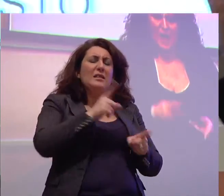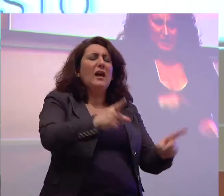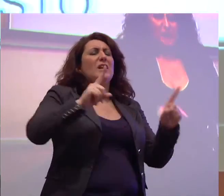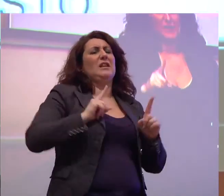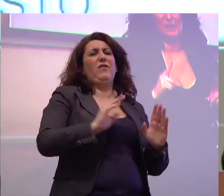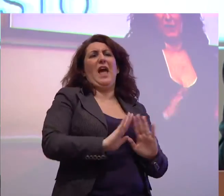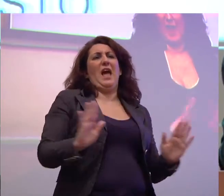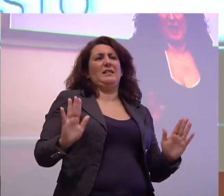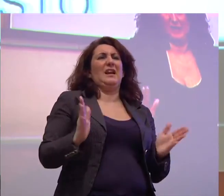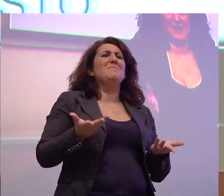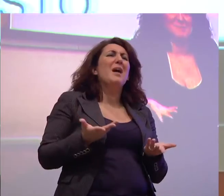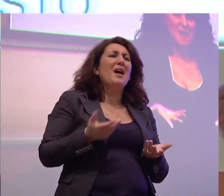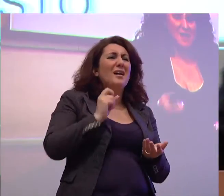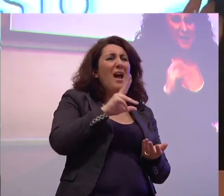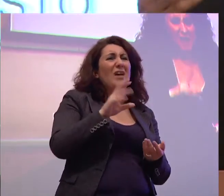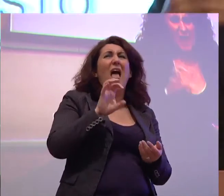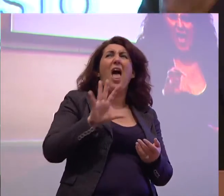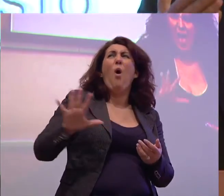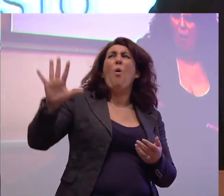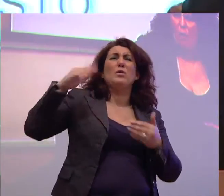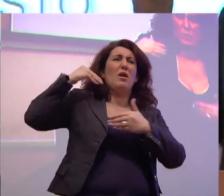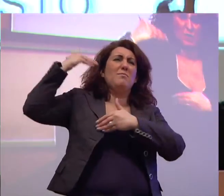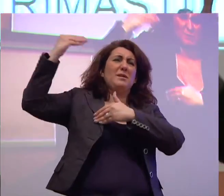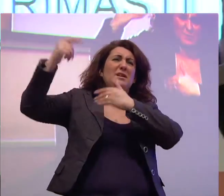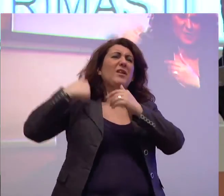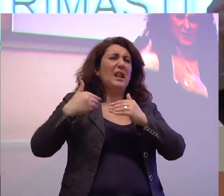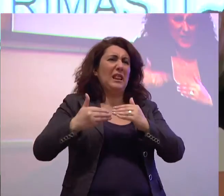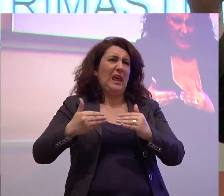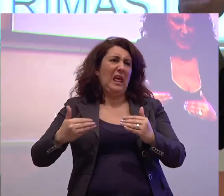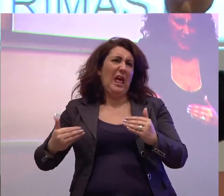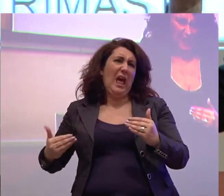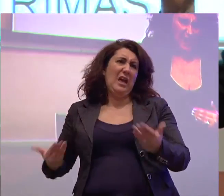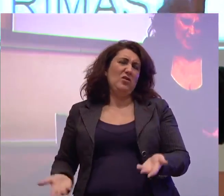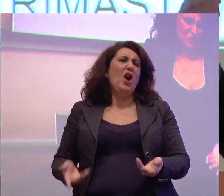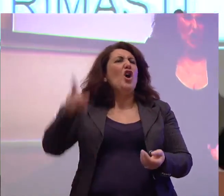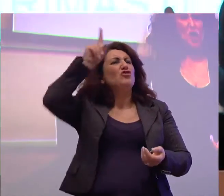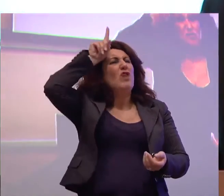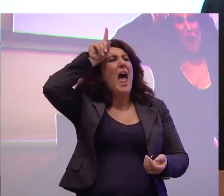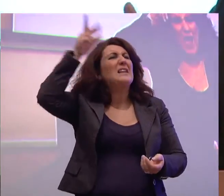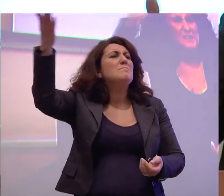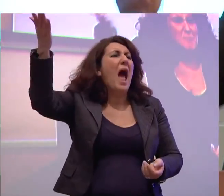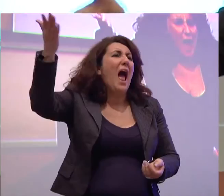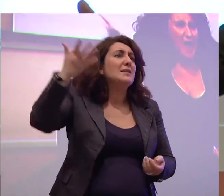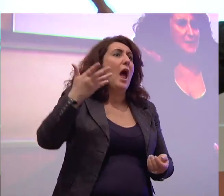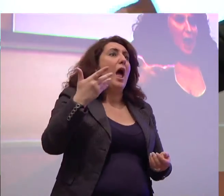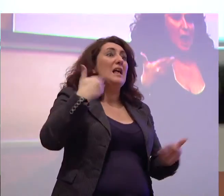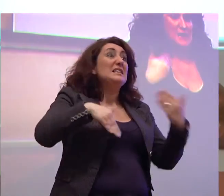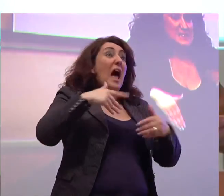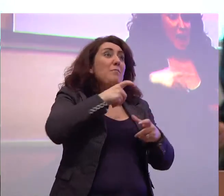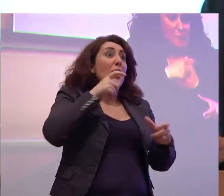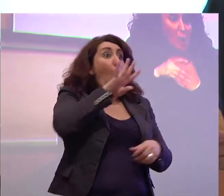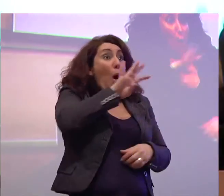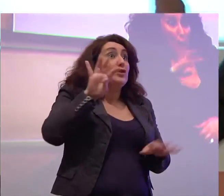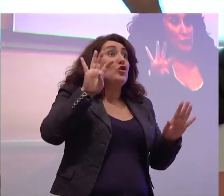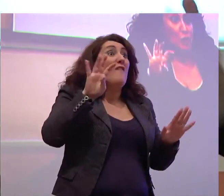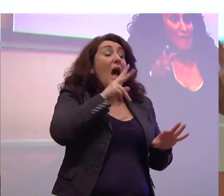siamo rimasti un po' indietro in Europa in Europa in Germania se una persona ha una disabilità gravissima non prende 490